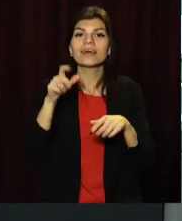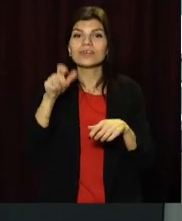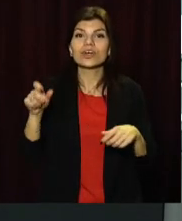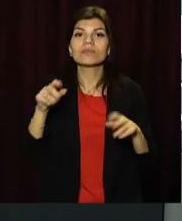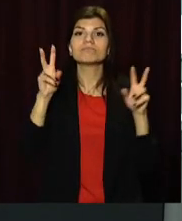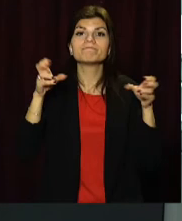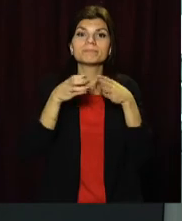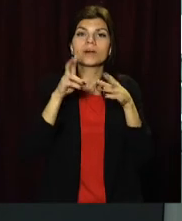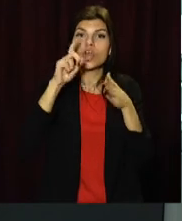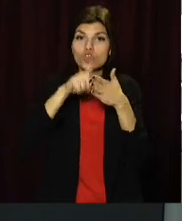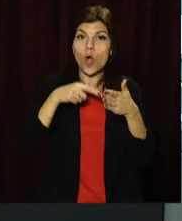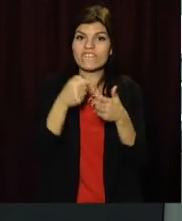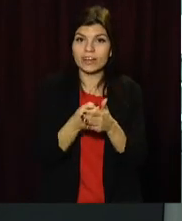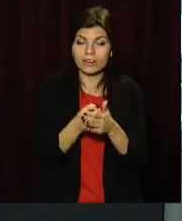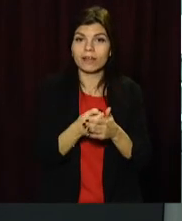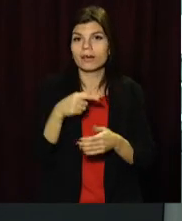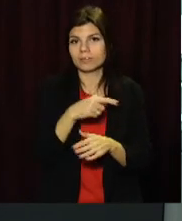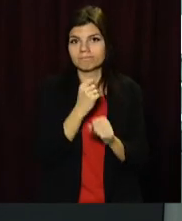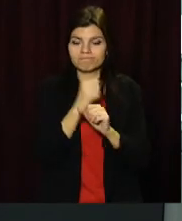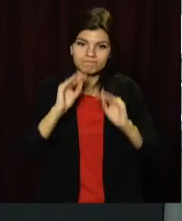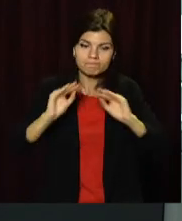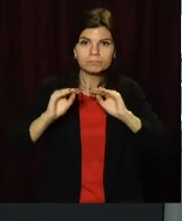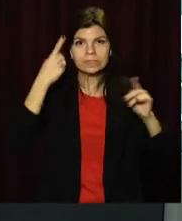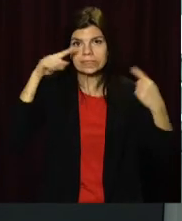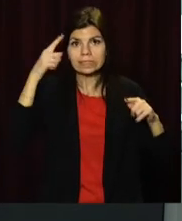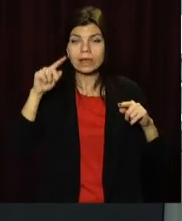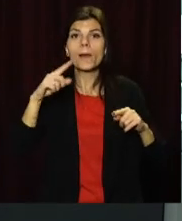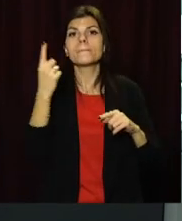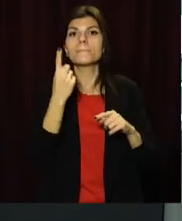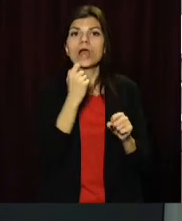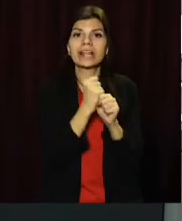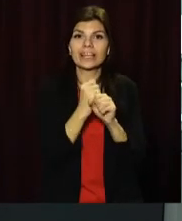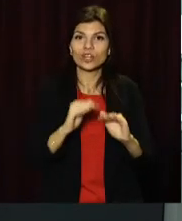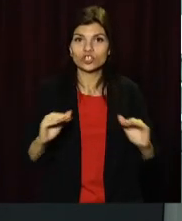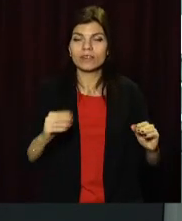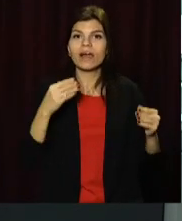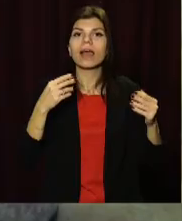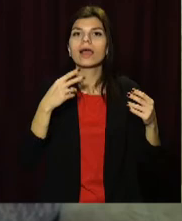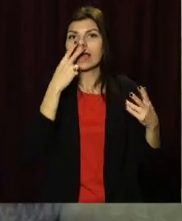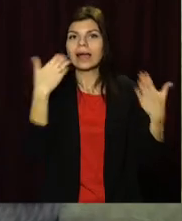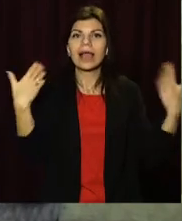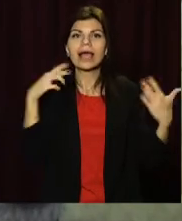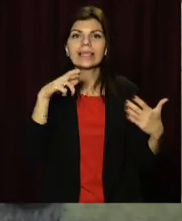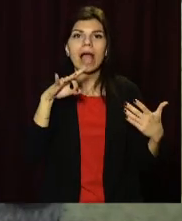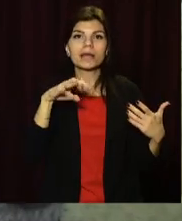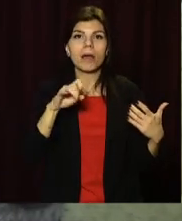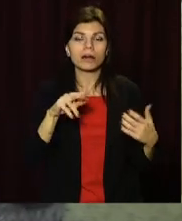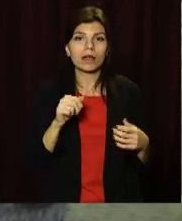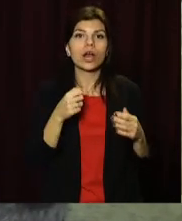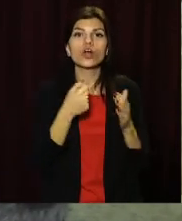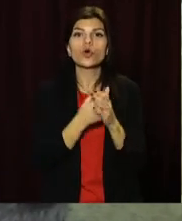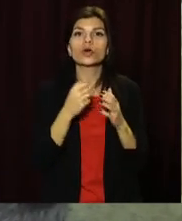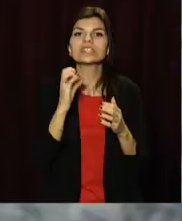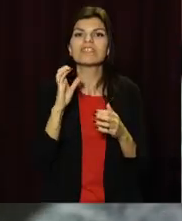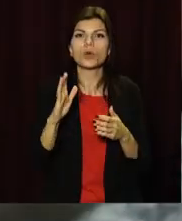довіра перетворюються на святкову і сувенірну продукцію. Вперше дитячі роботи виставили на ярмарку, який пройшов у Дніпрі до Дня Святого